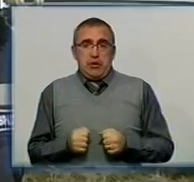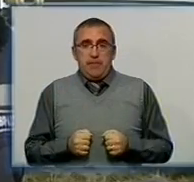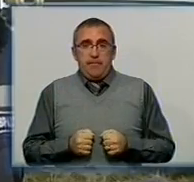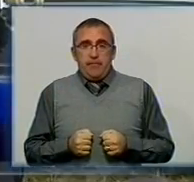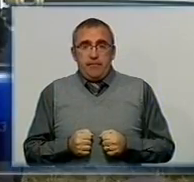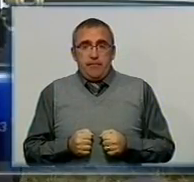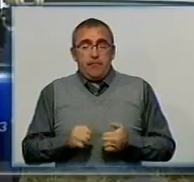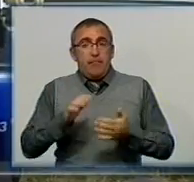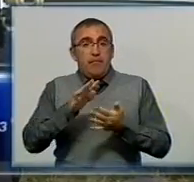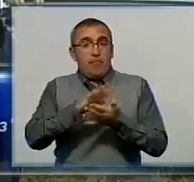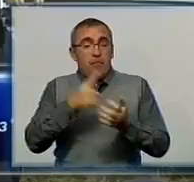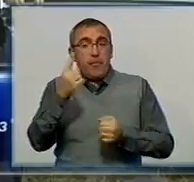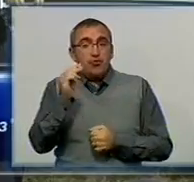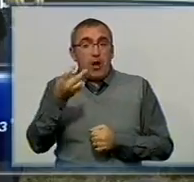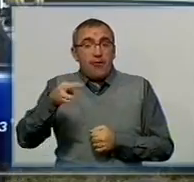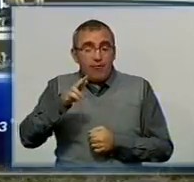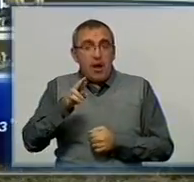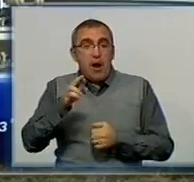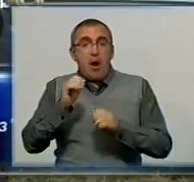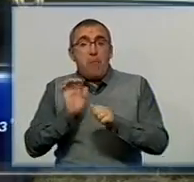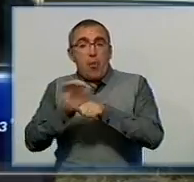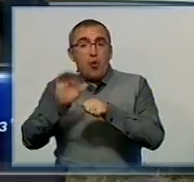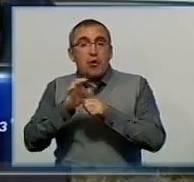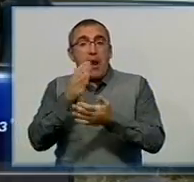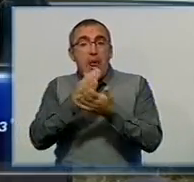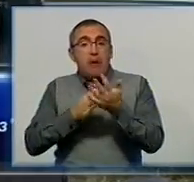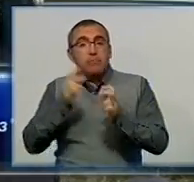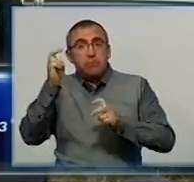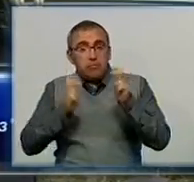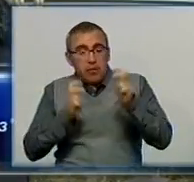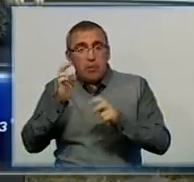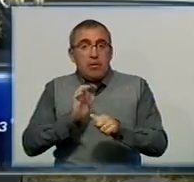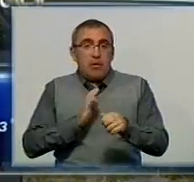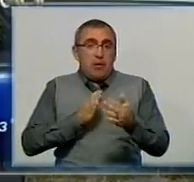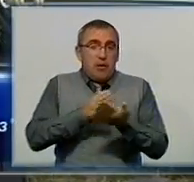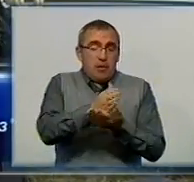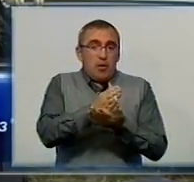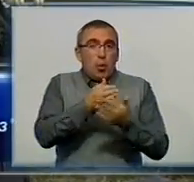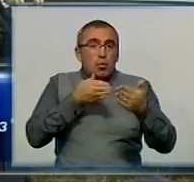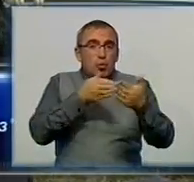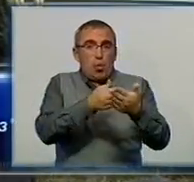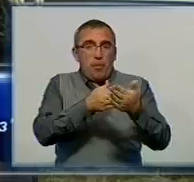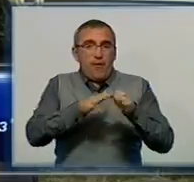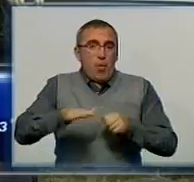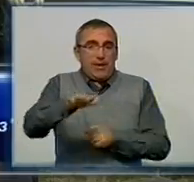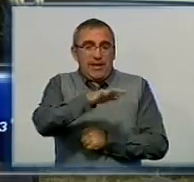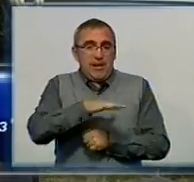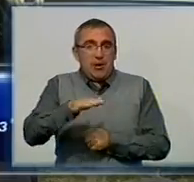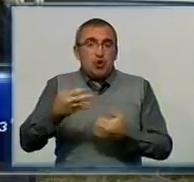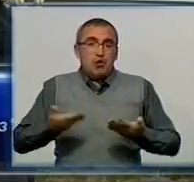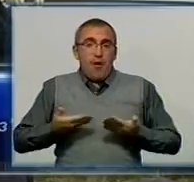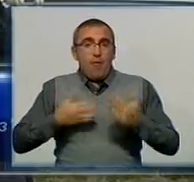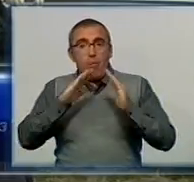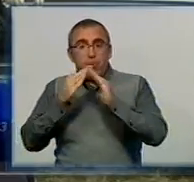Подача, в першу чергу, на хлібзавод і потім подача газу на тупікові ділянки, де вже житлові